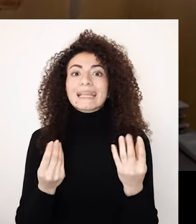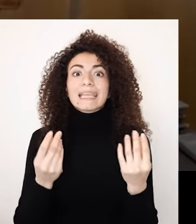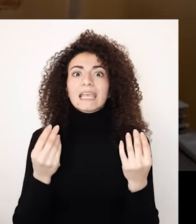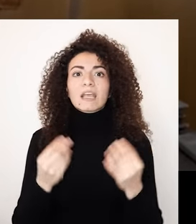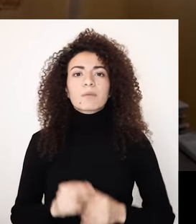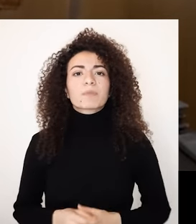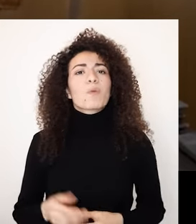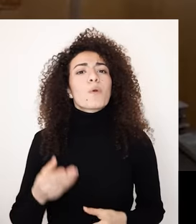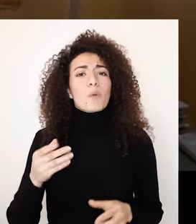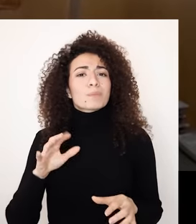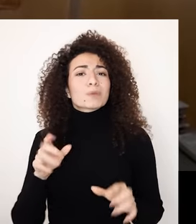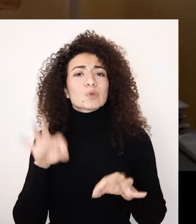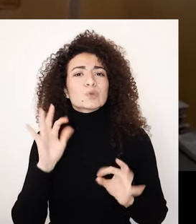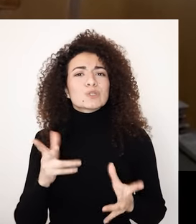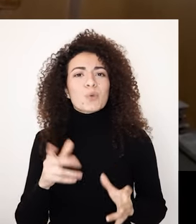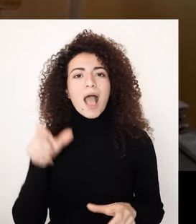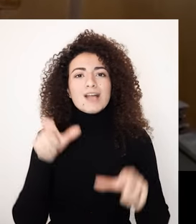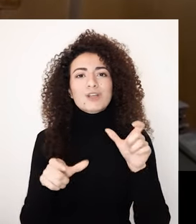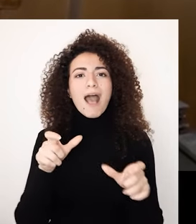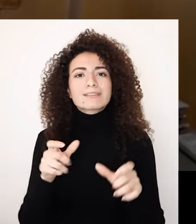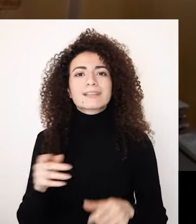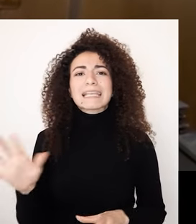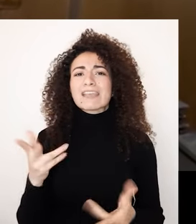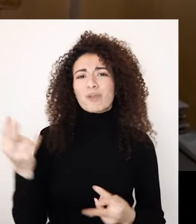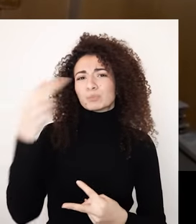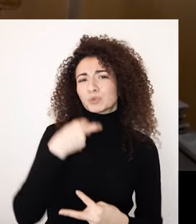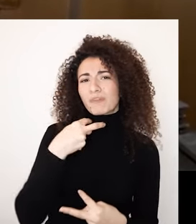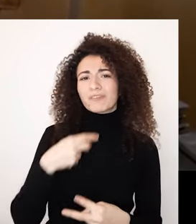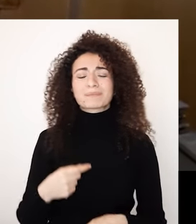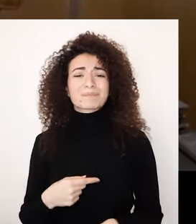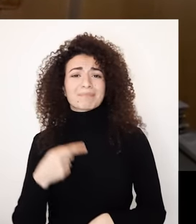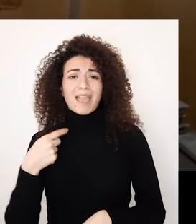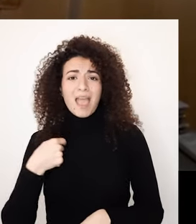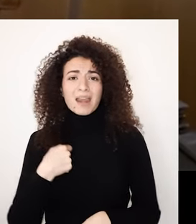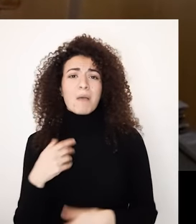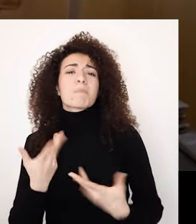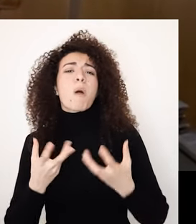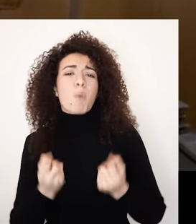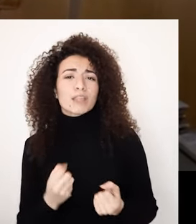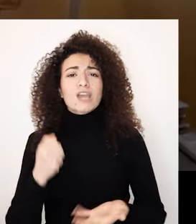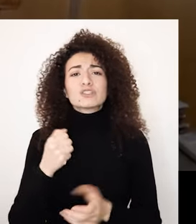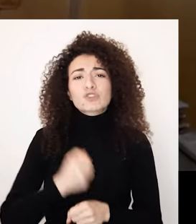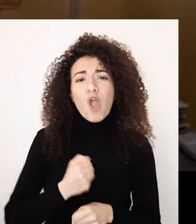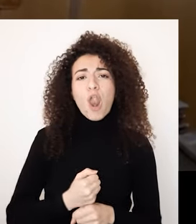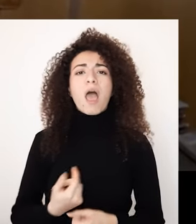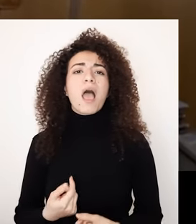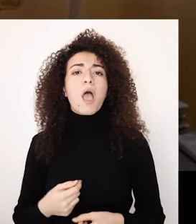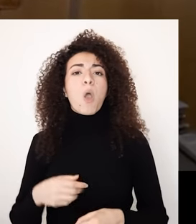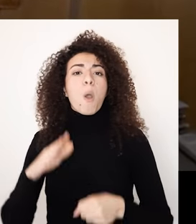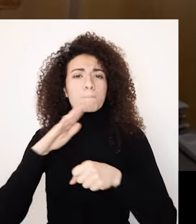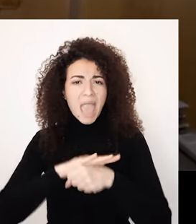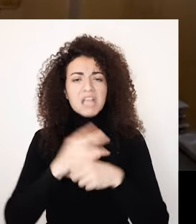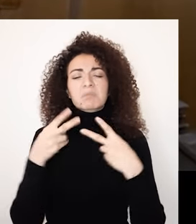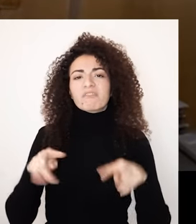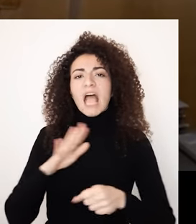وطور النواطية والأحكام المسبقة اتجاه النساء ذوات الإعاقة إنه إنتي ما بتقدر تشتغلي إنتي ما بتقدر تفتح البيت إنتي ما